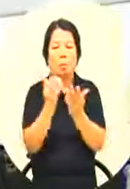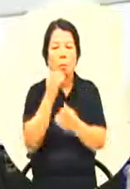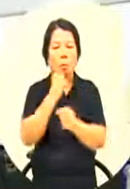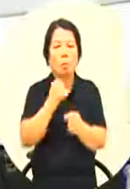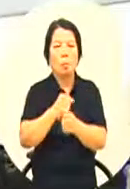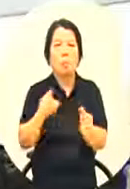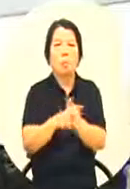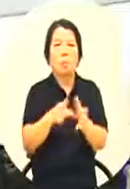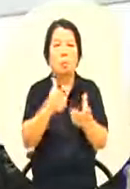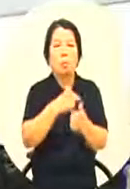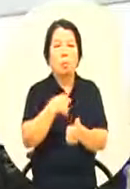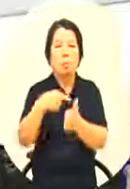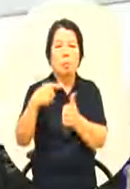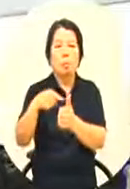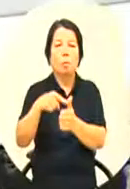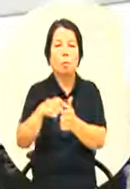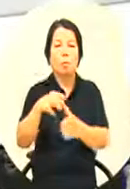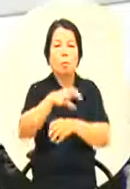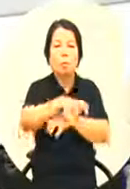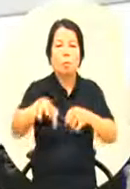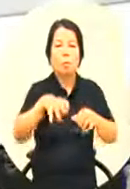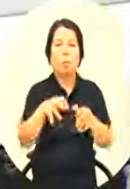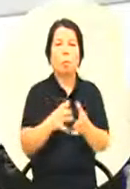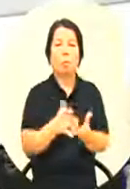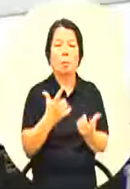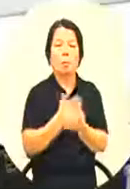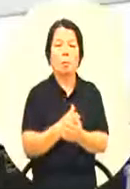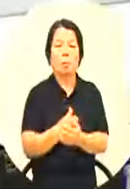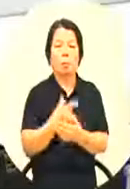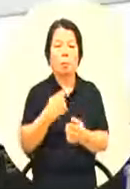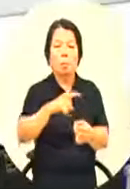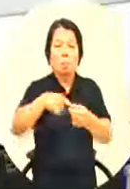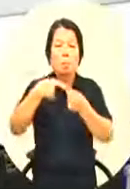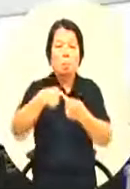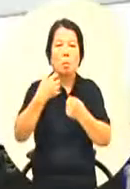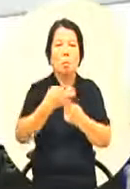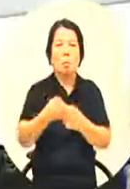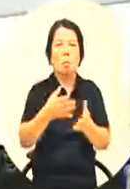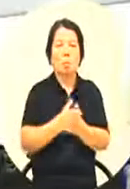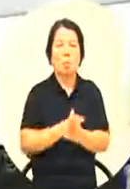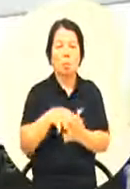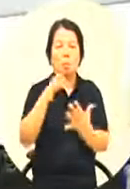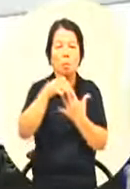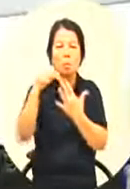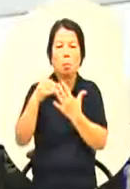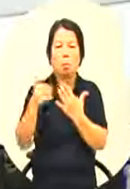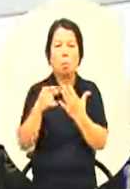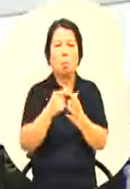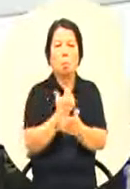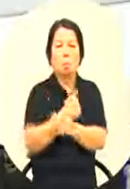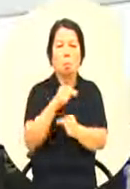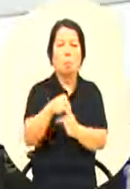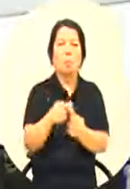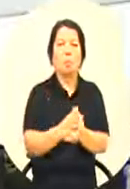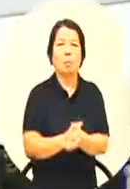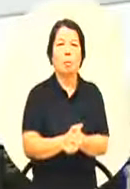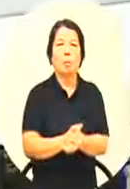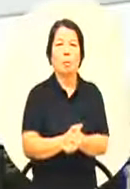教学环境以及他们的待遇还有一个征选方面呢我觉得还有